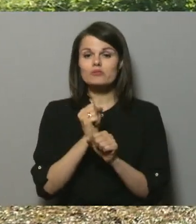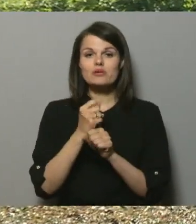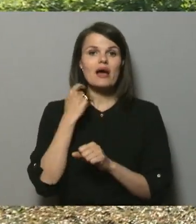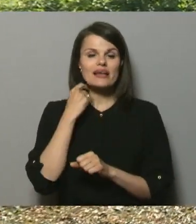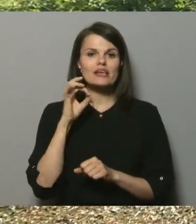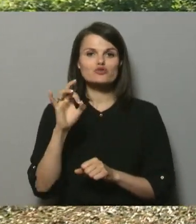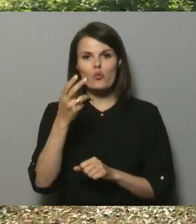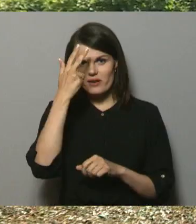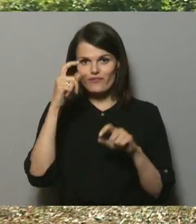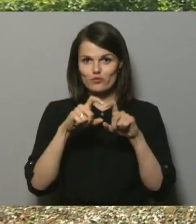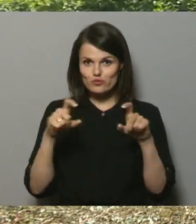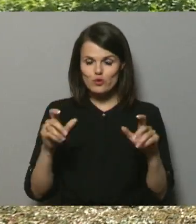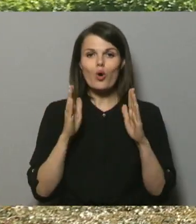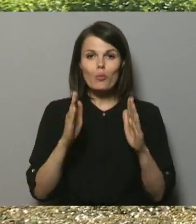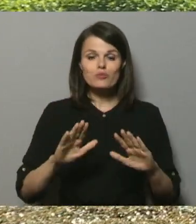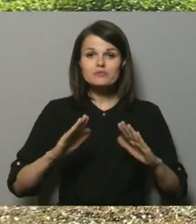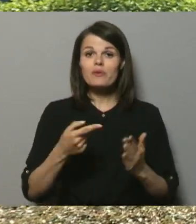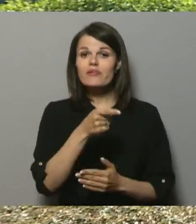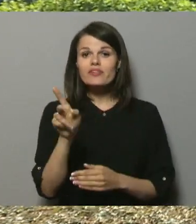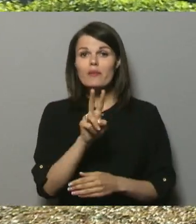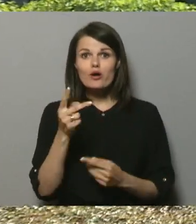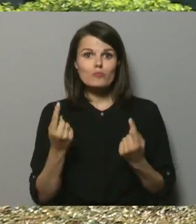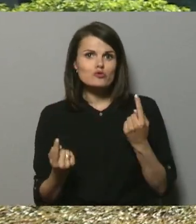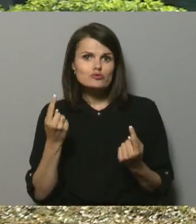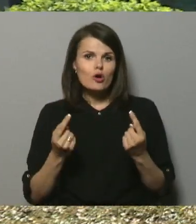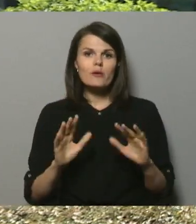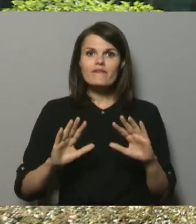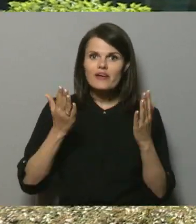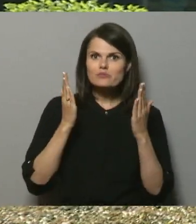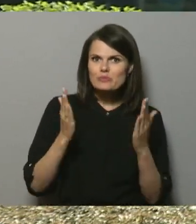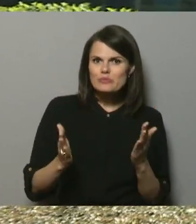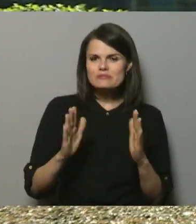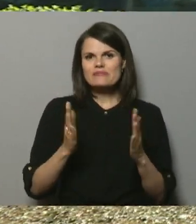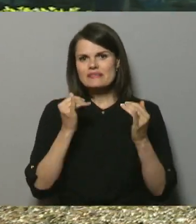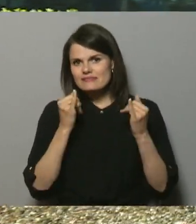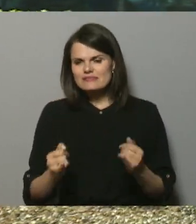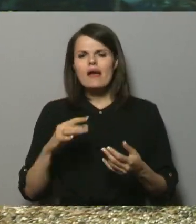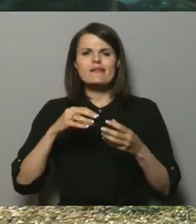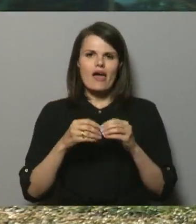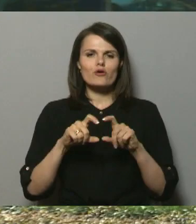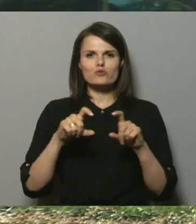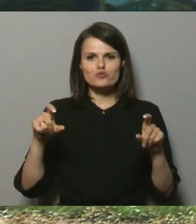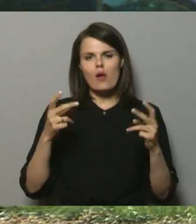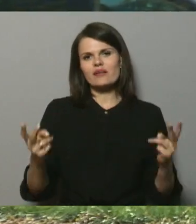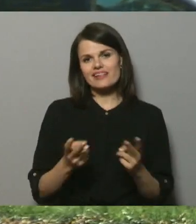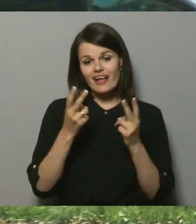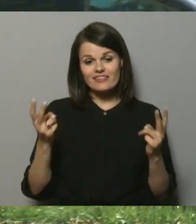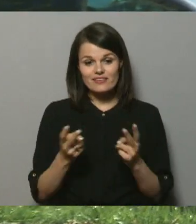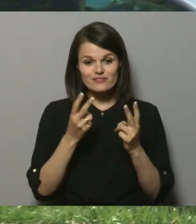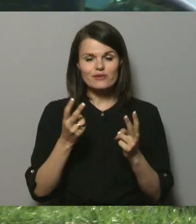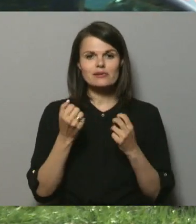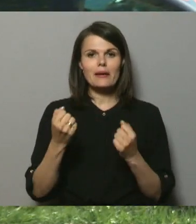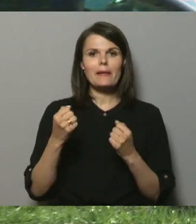kumanitārijā vidusskolā būs, bet tiem, kuriem ir šaubas par veiksmi, tajā dienā ir jāievēro skolas tradīcija –